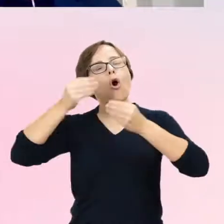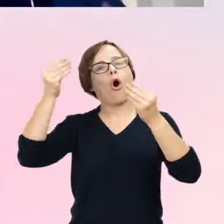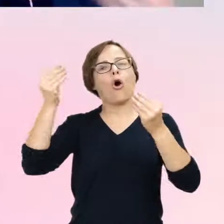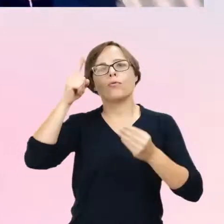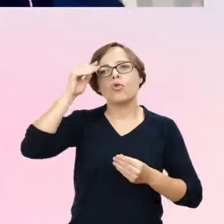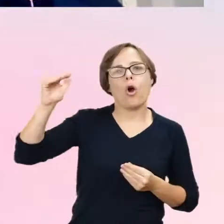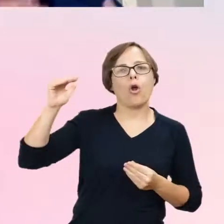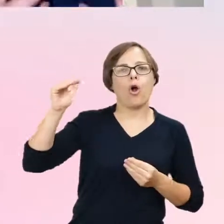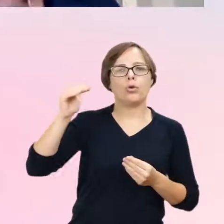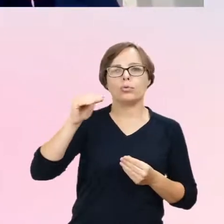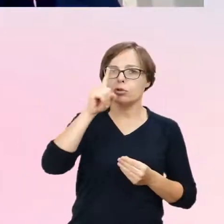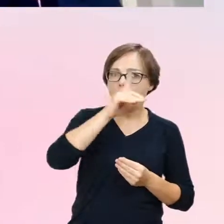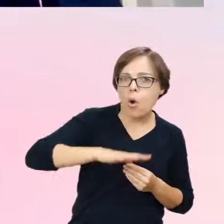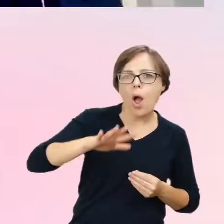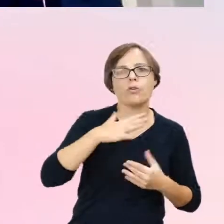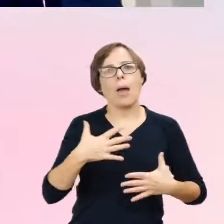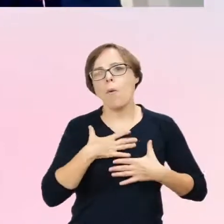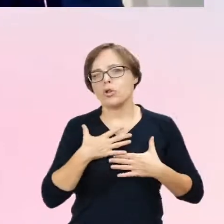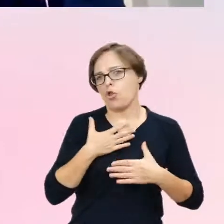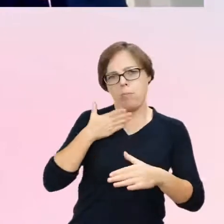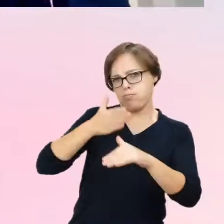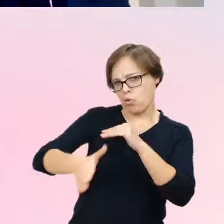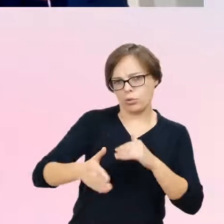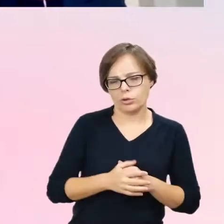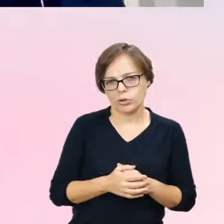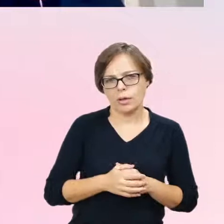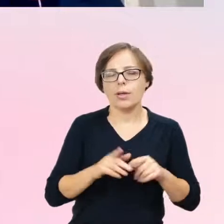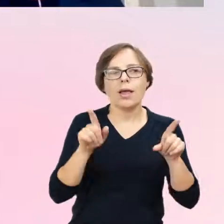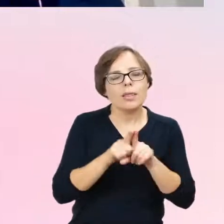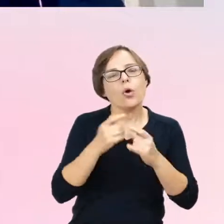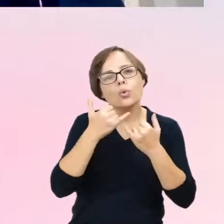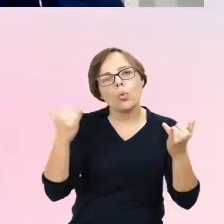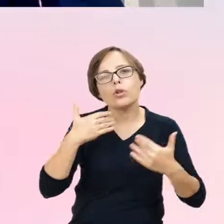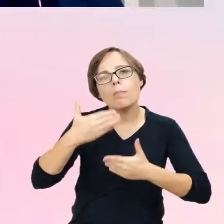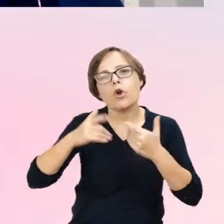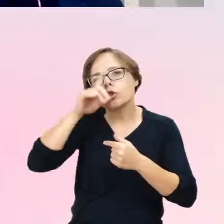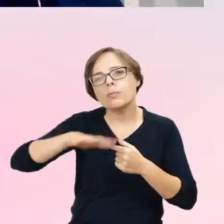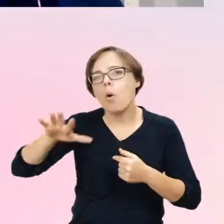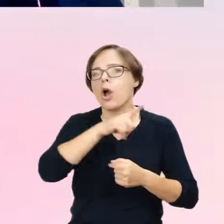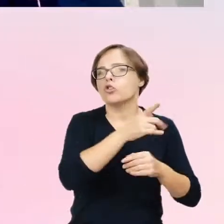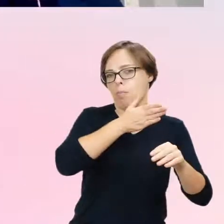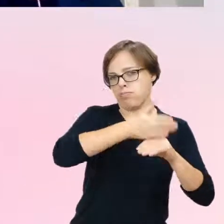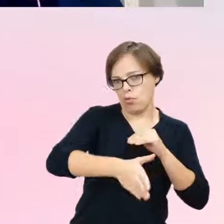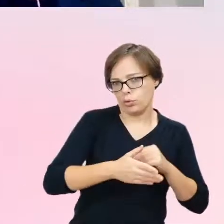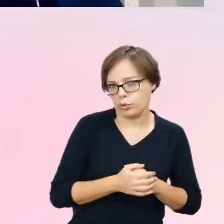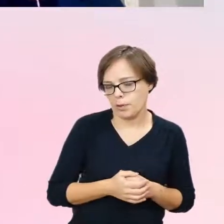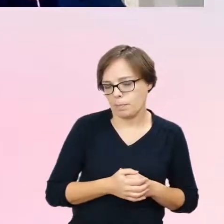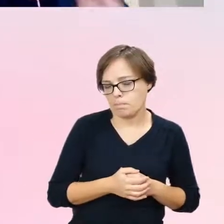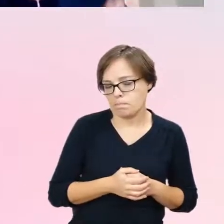i później w ogóle wszelkie procesy takie społeczne u nich zachodzą, a też ta kwestia związana z